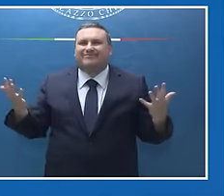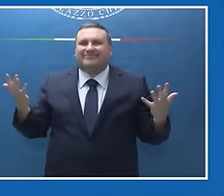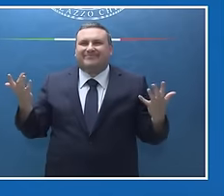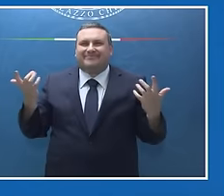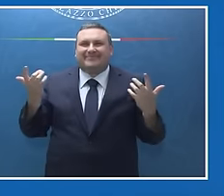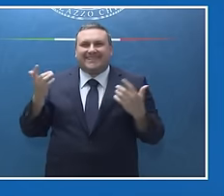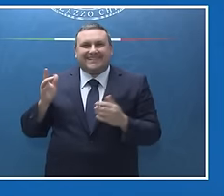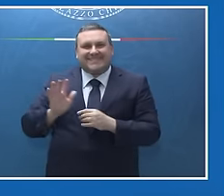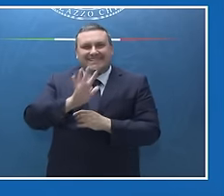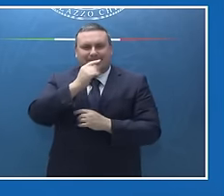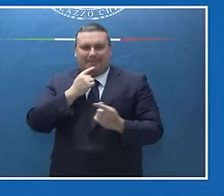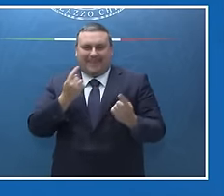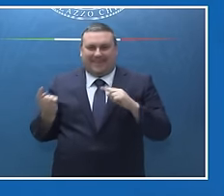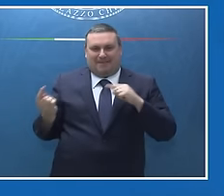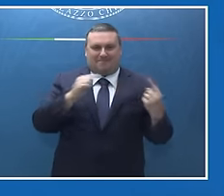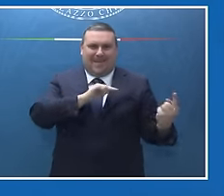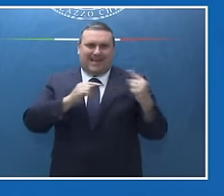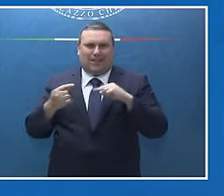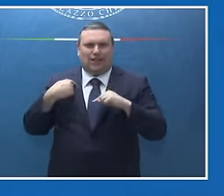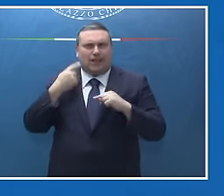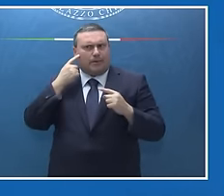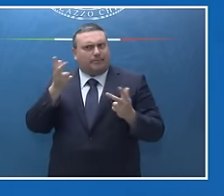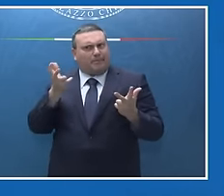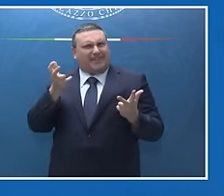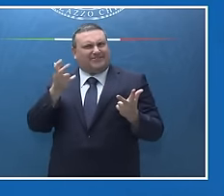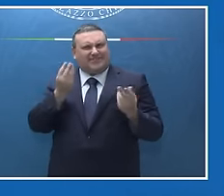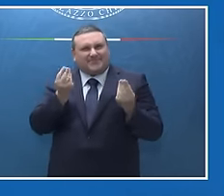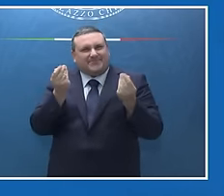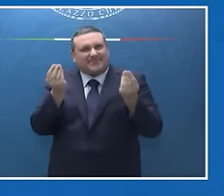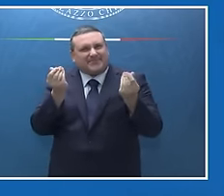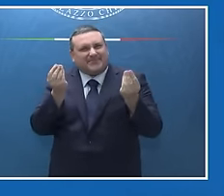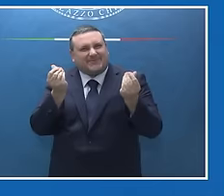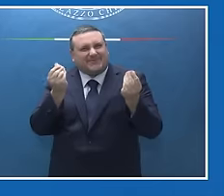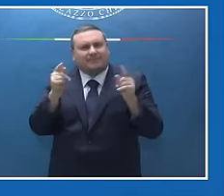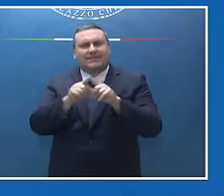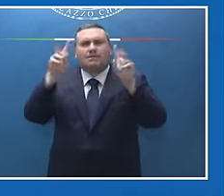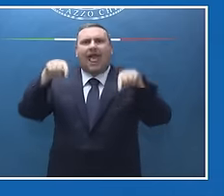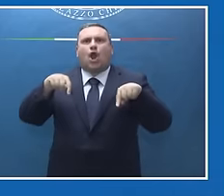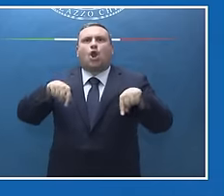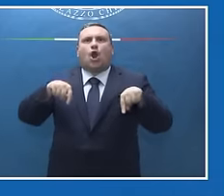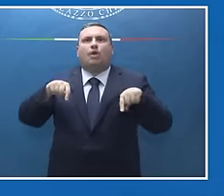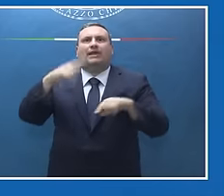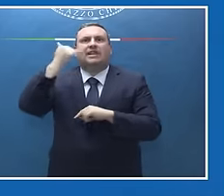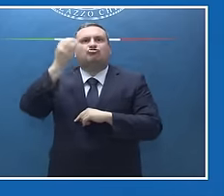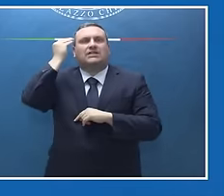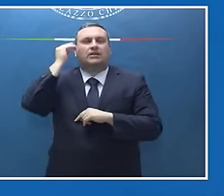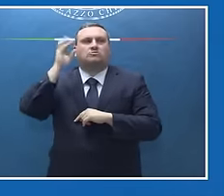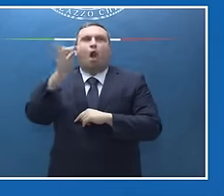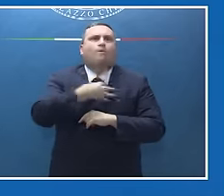percezione che nel dibattito a volte ho avuto, no? Non bisogna trattare questa materia come se fosse tutta bianca o tutta nera.